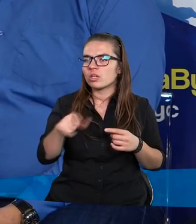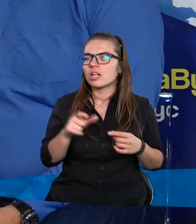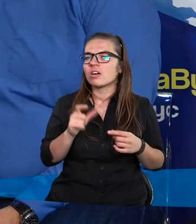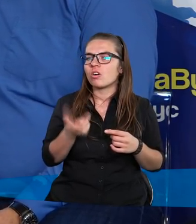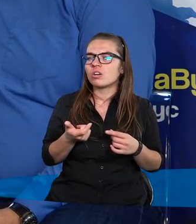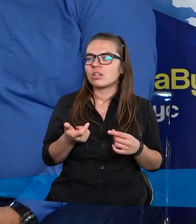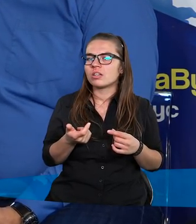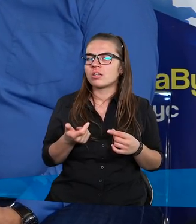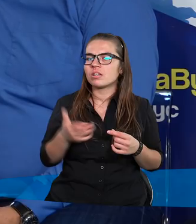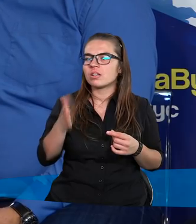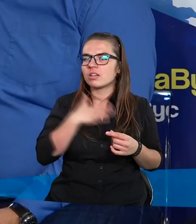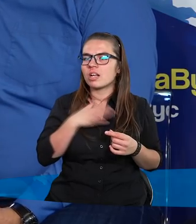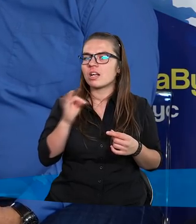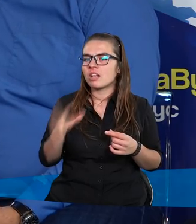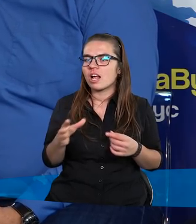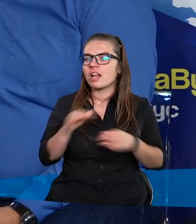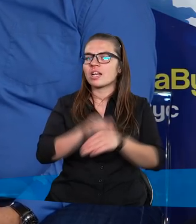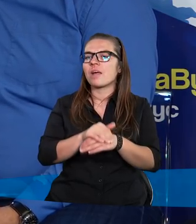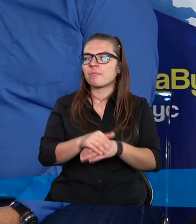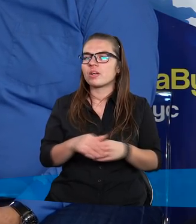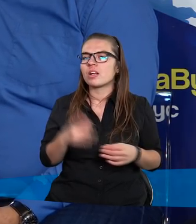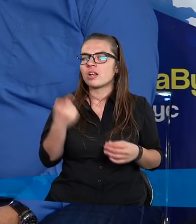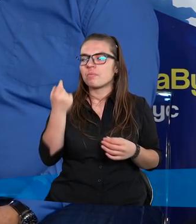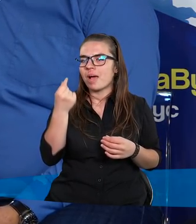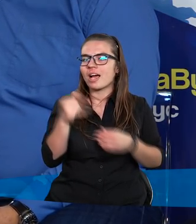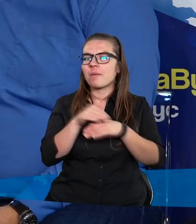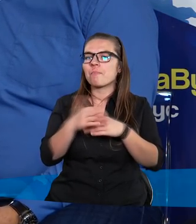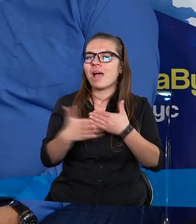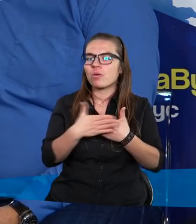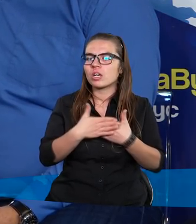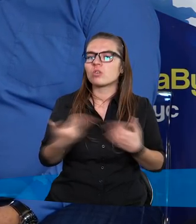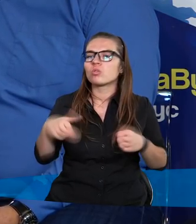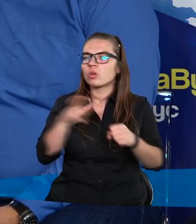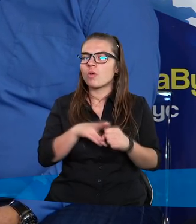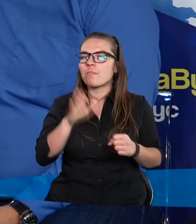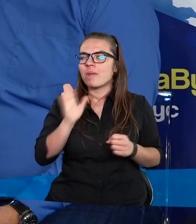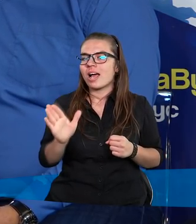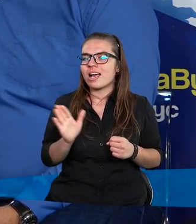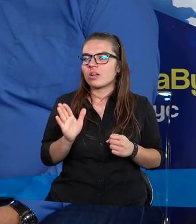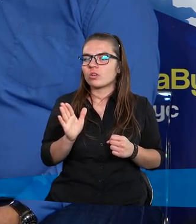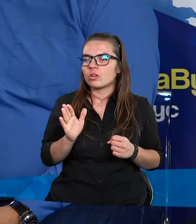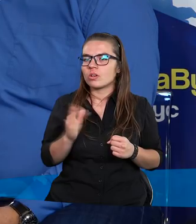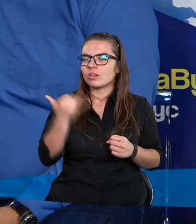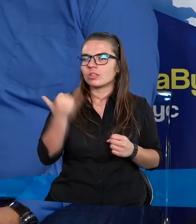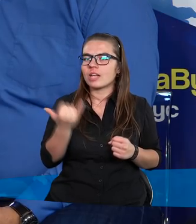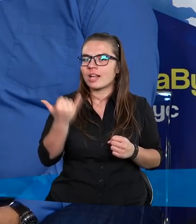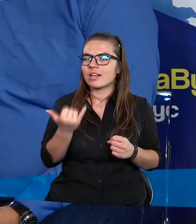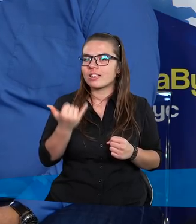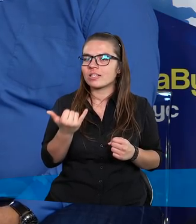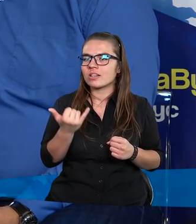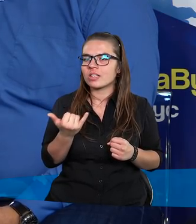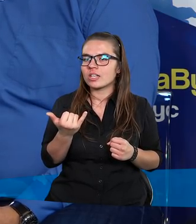Darek powiedział, mam taką zaprzyjaźnioną parę małżeńską, którzy mają dziecko